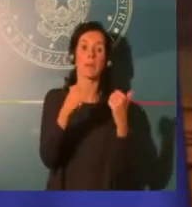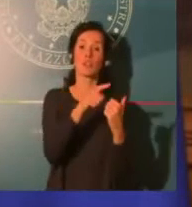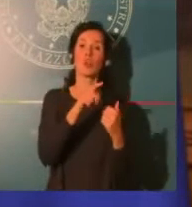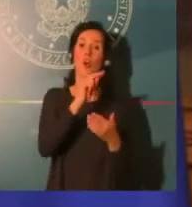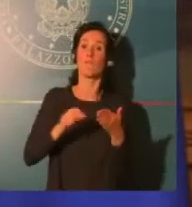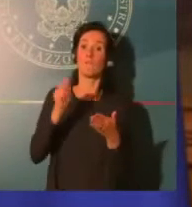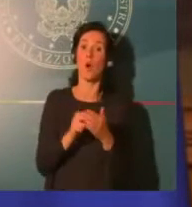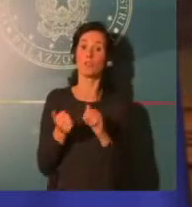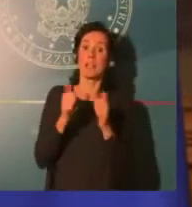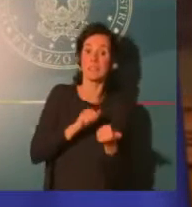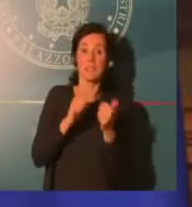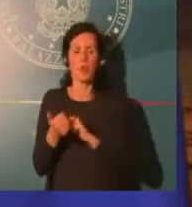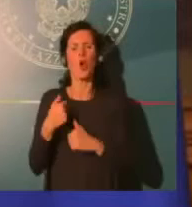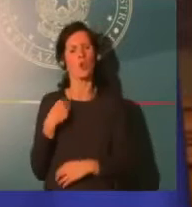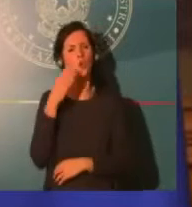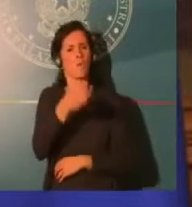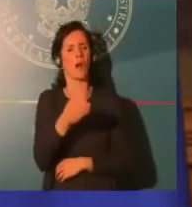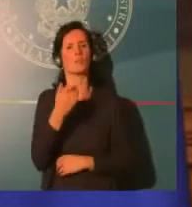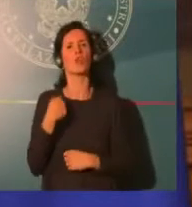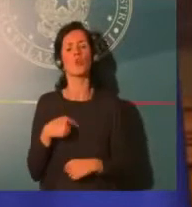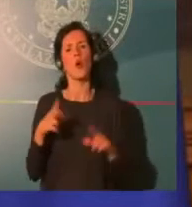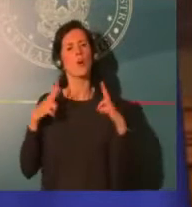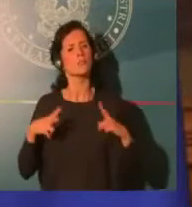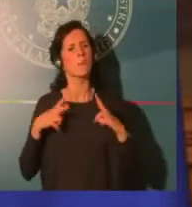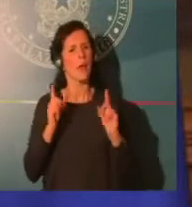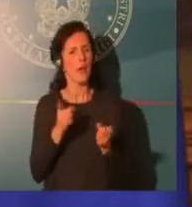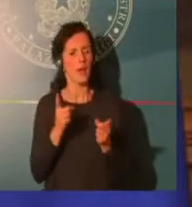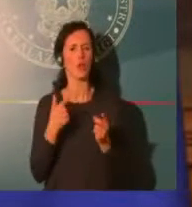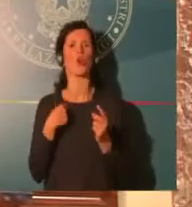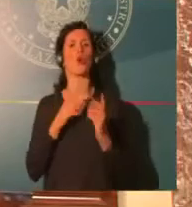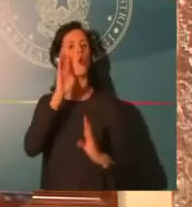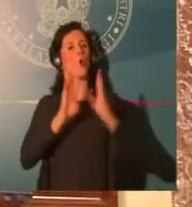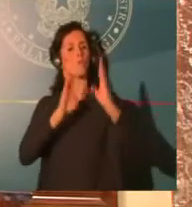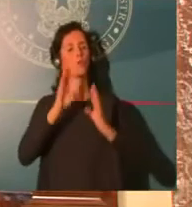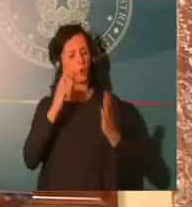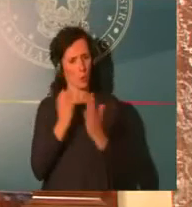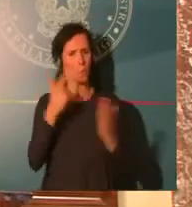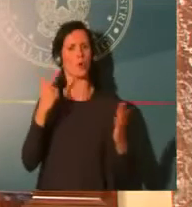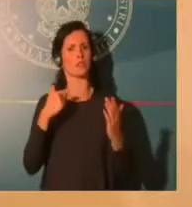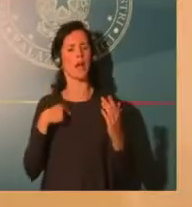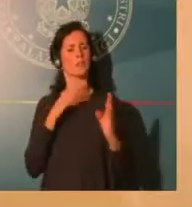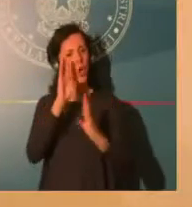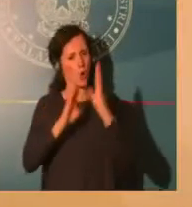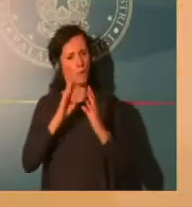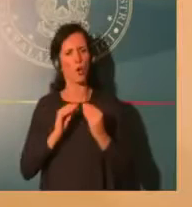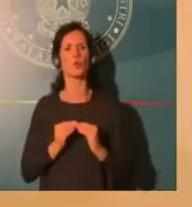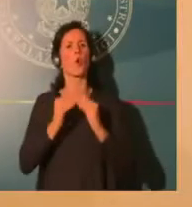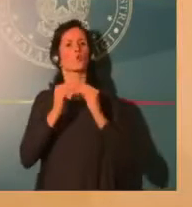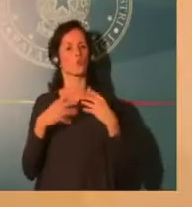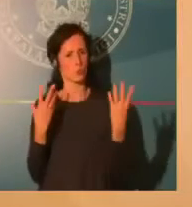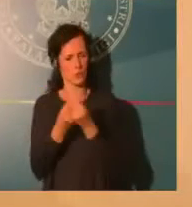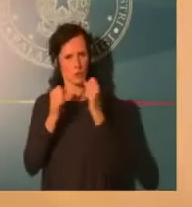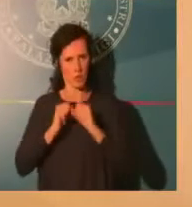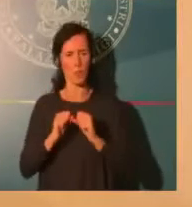grave momento che stiamo vivendo, anche con le forze di opposizione. Ultima domanda, Michele Esposito dell'Agenzia di